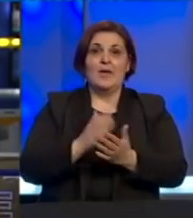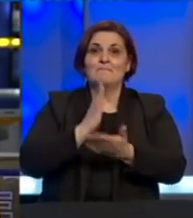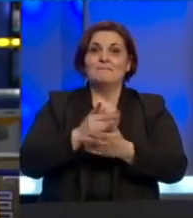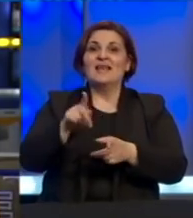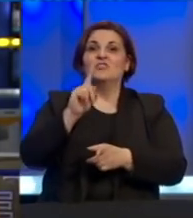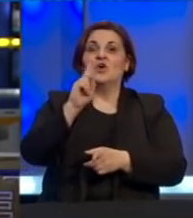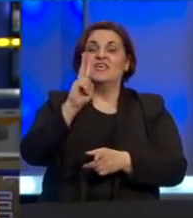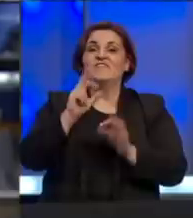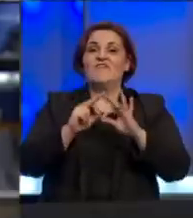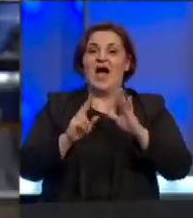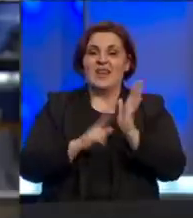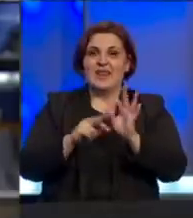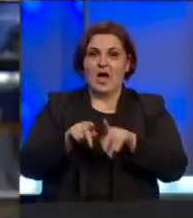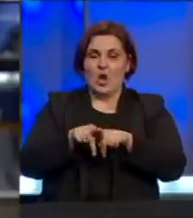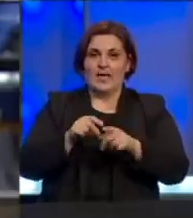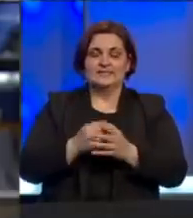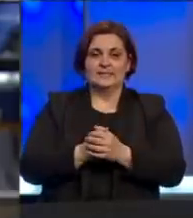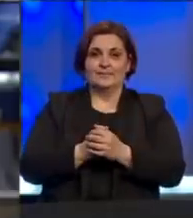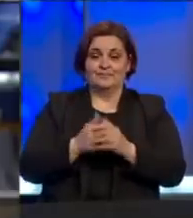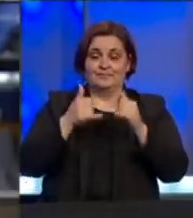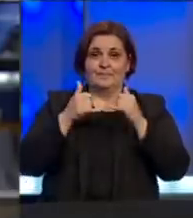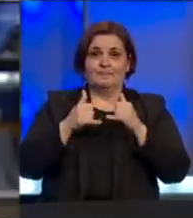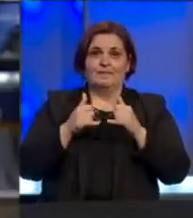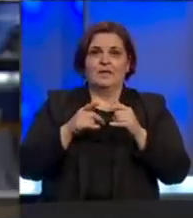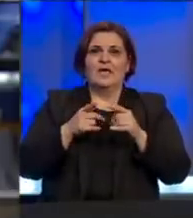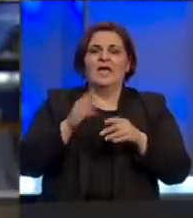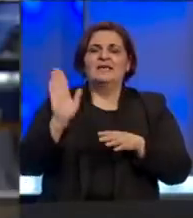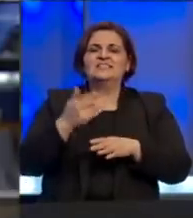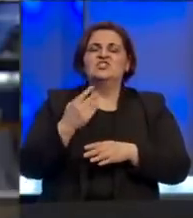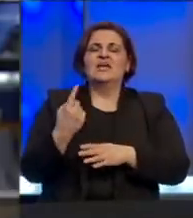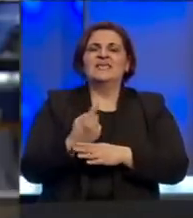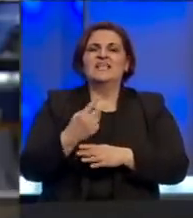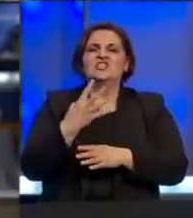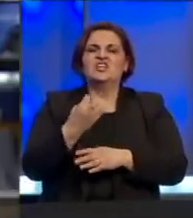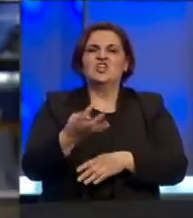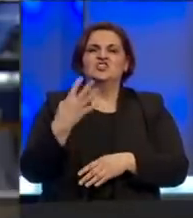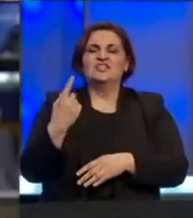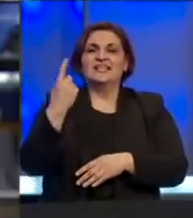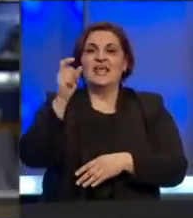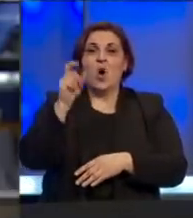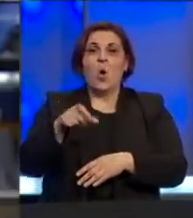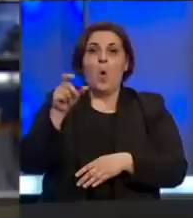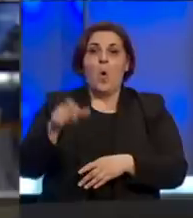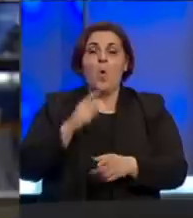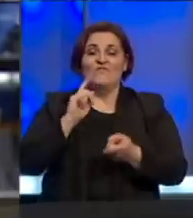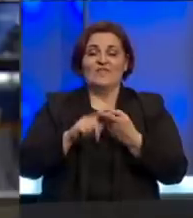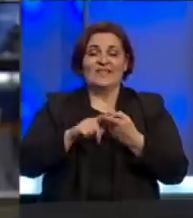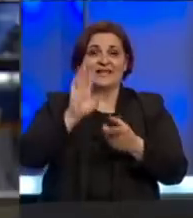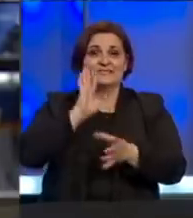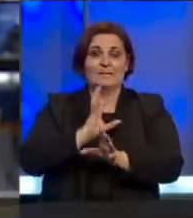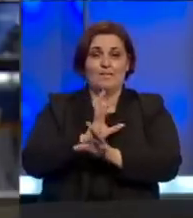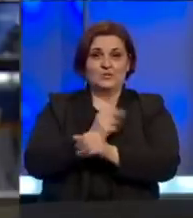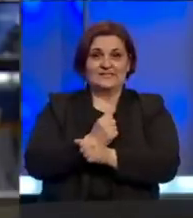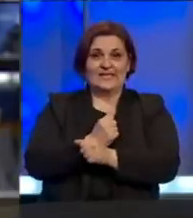je to Ivana Vidmar. Danas ističe izolacija za 441 osobu u Federaciji BiH.